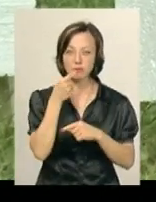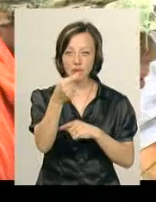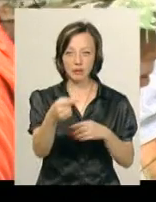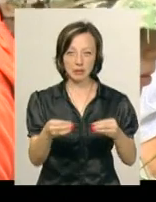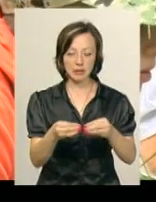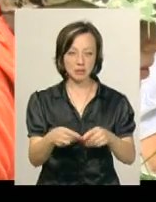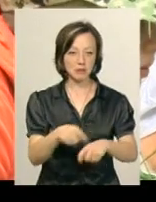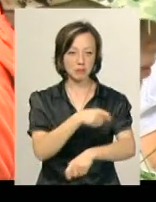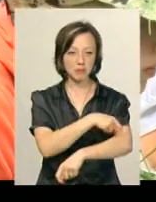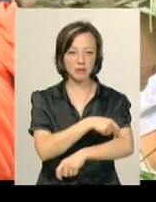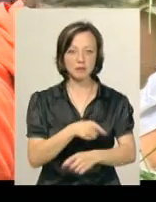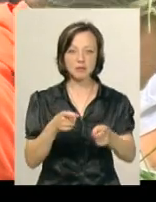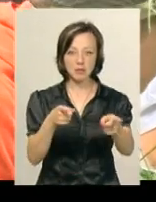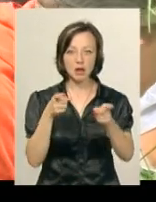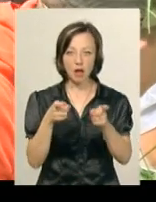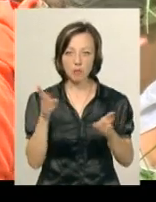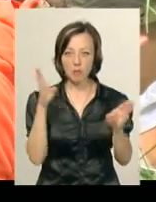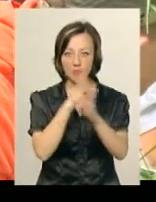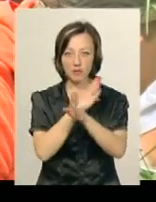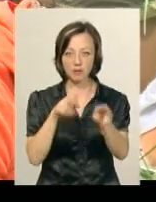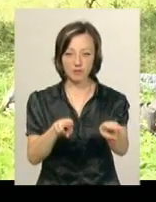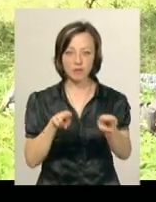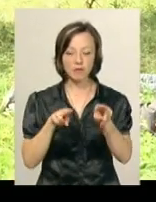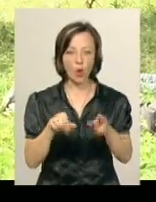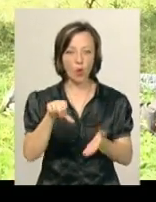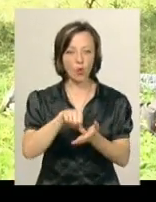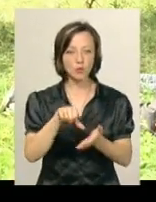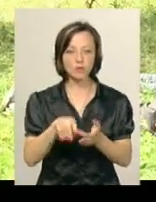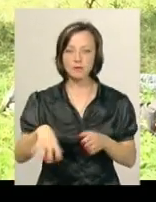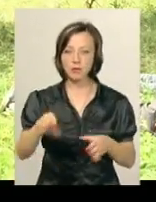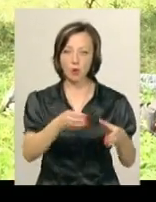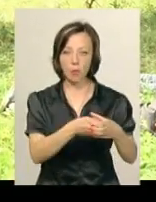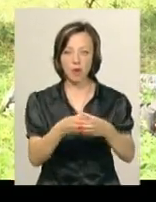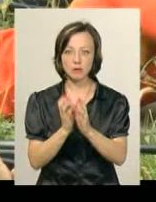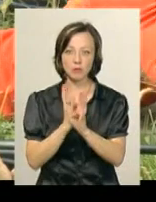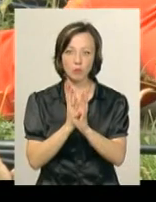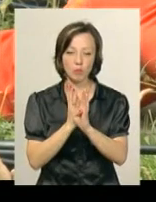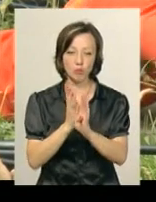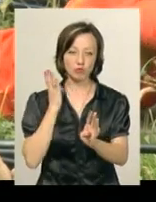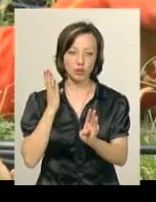метрів. Стріляють учасники гри з пневматичної гвинтівки. Участь беруть всі команди по черзі.